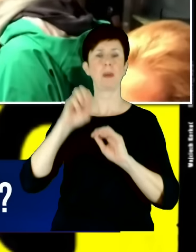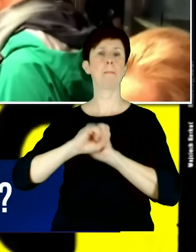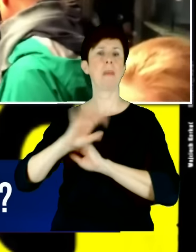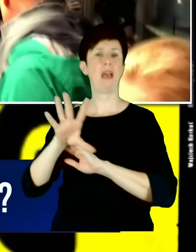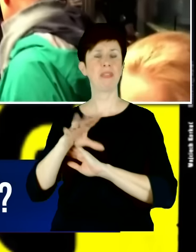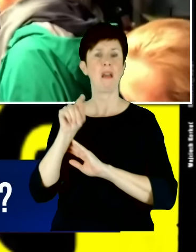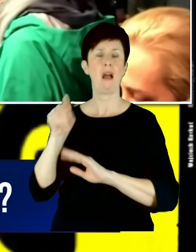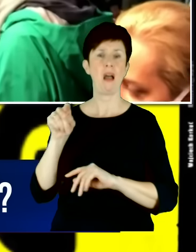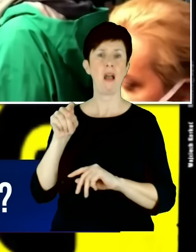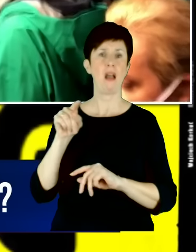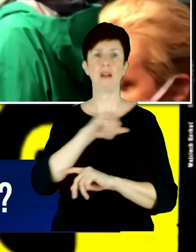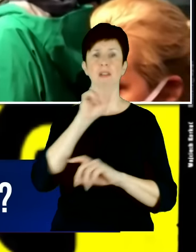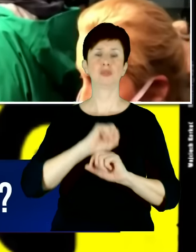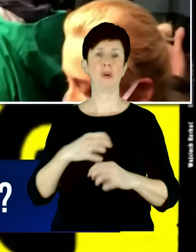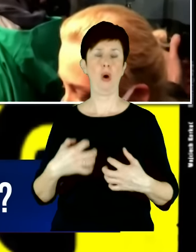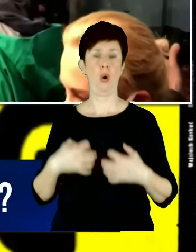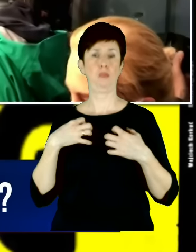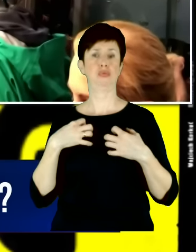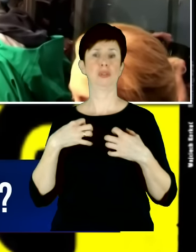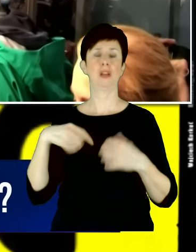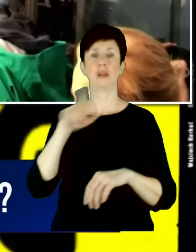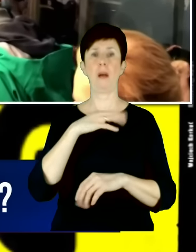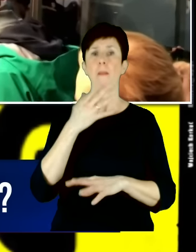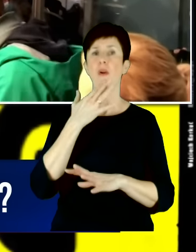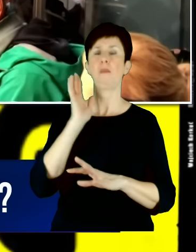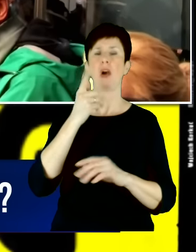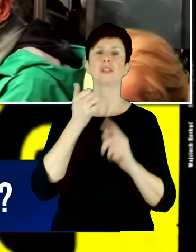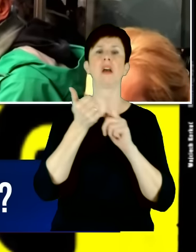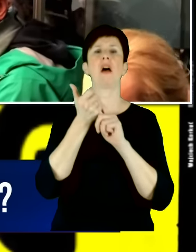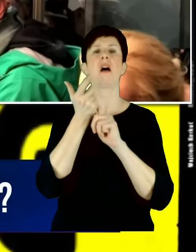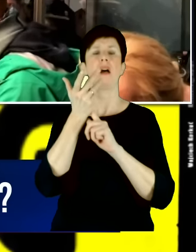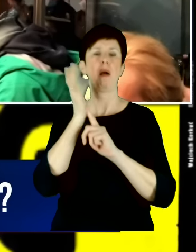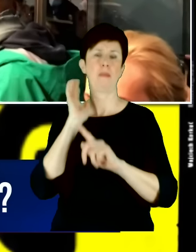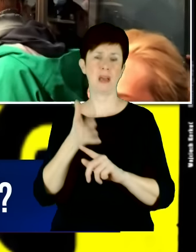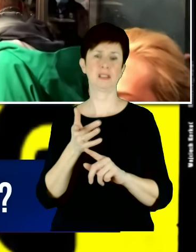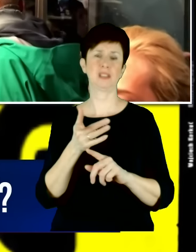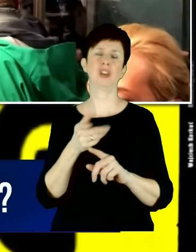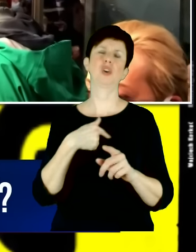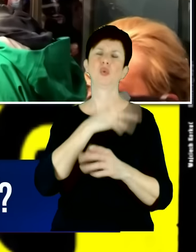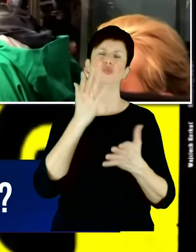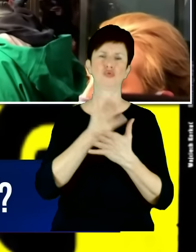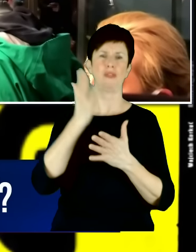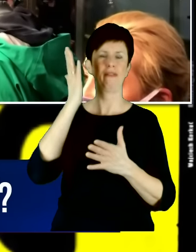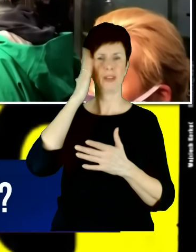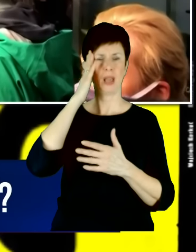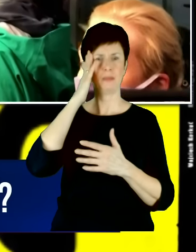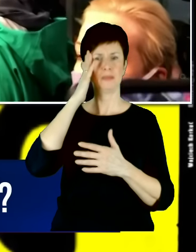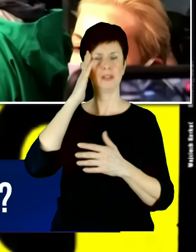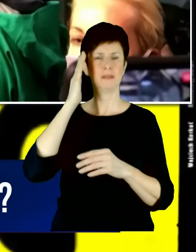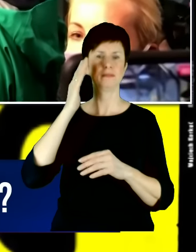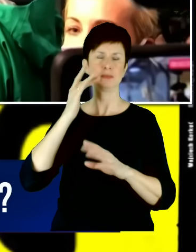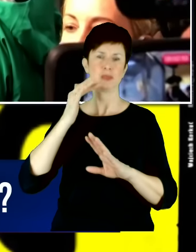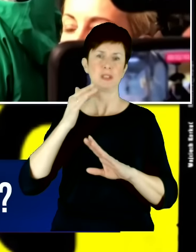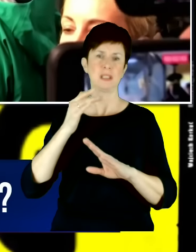oburzenia, zapowiedzi, rozliczeń i to wszystko, co właściwie jest znane już z obrazków, jeżeli chodzi o